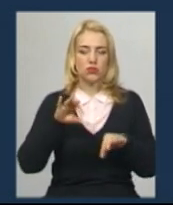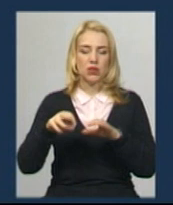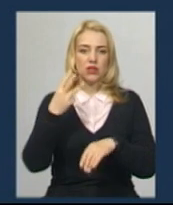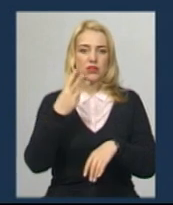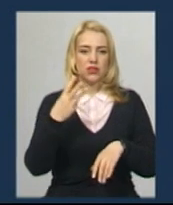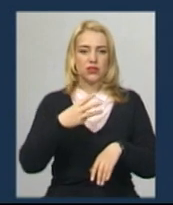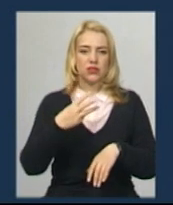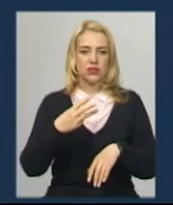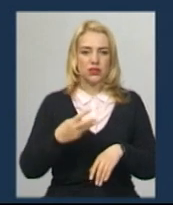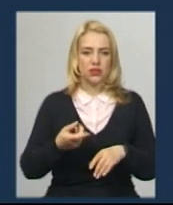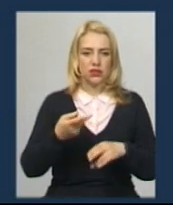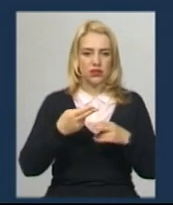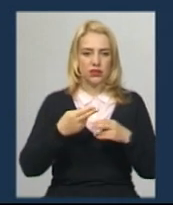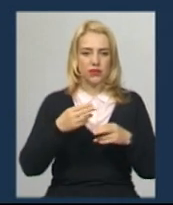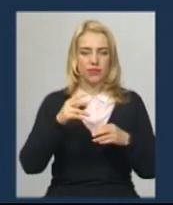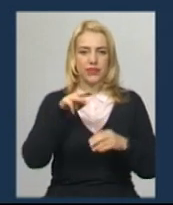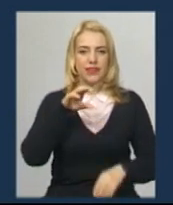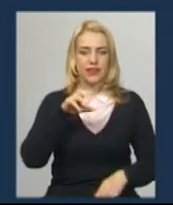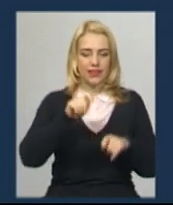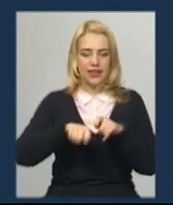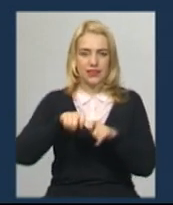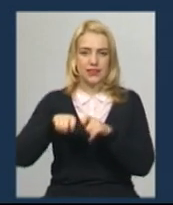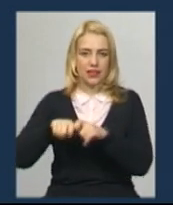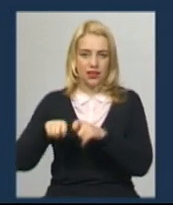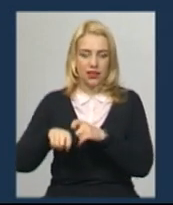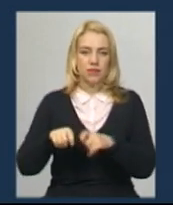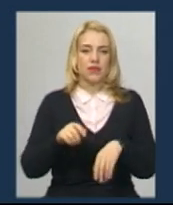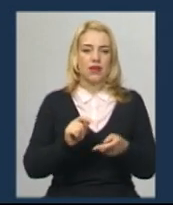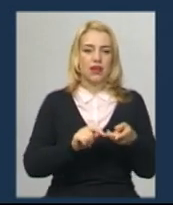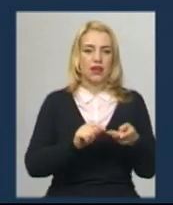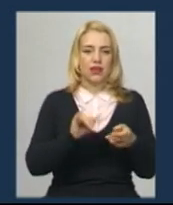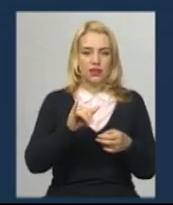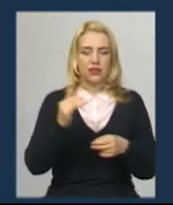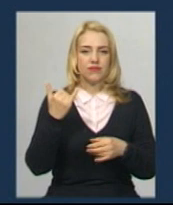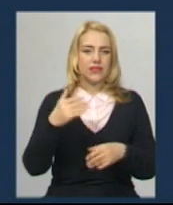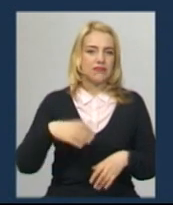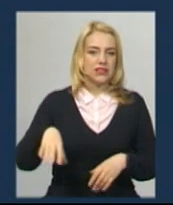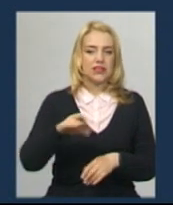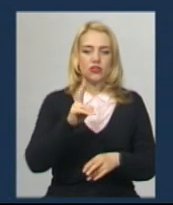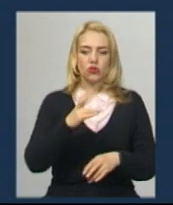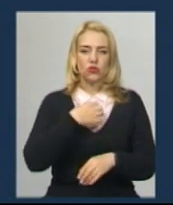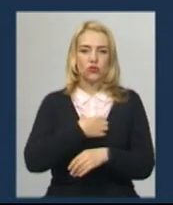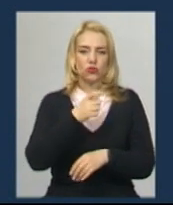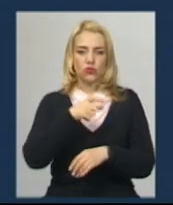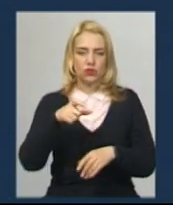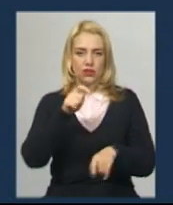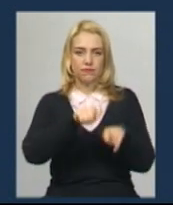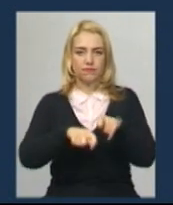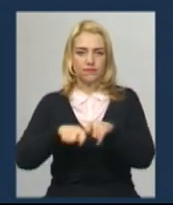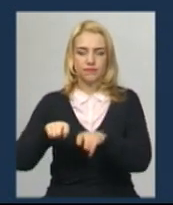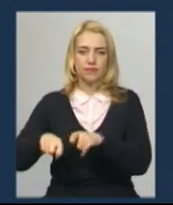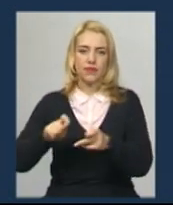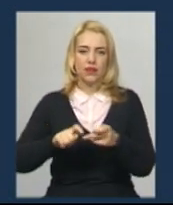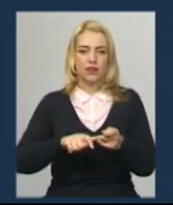тестів. Сьогодні, наскільки в мене є інформація, що керівник підприємства також тестують всіх основних осіб, а там разом десь біля 230